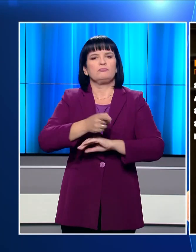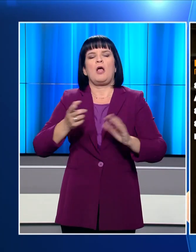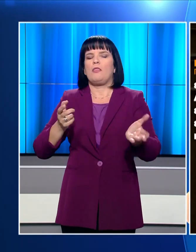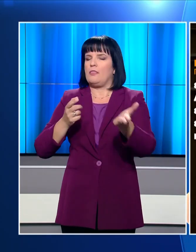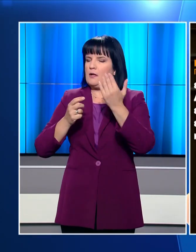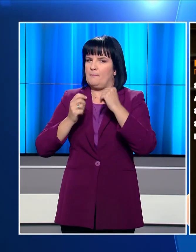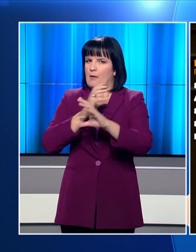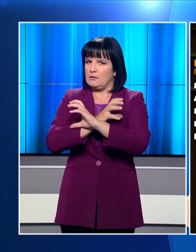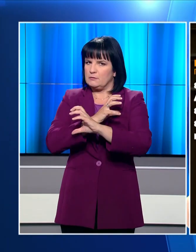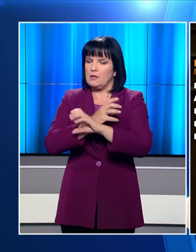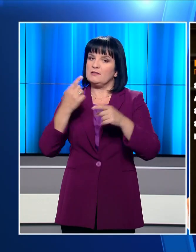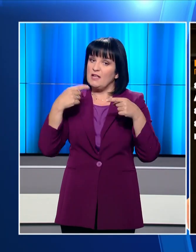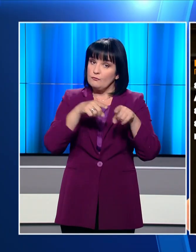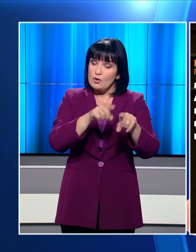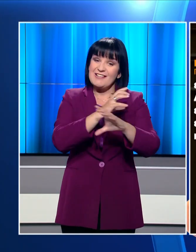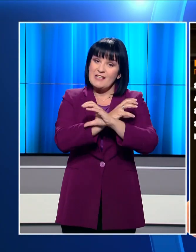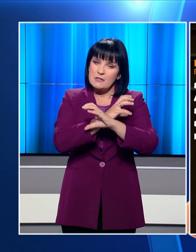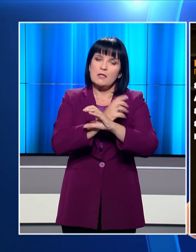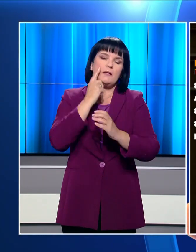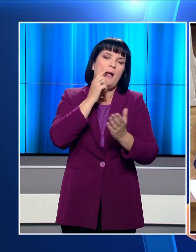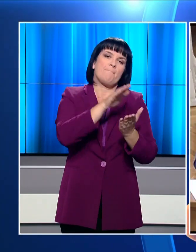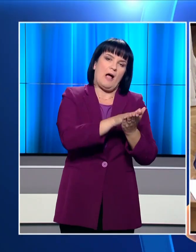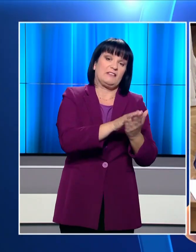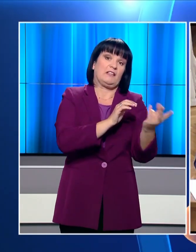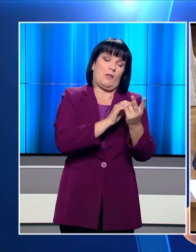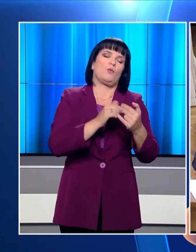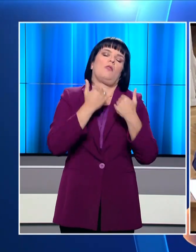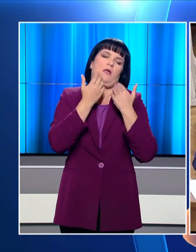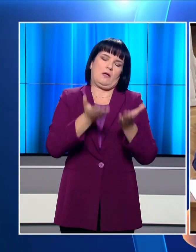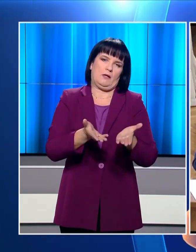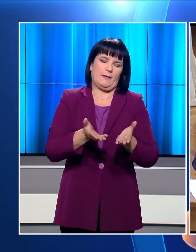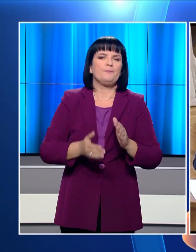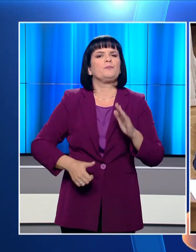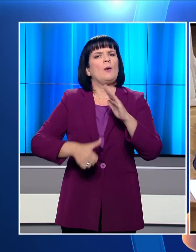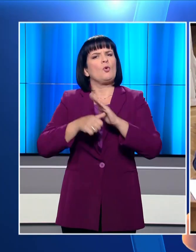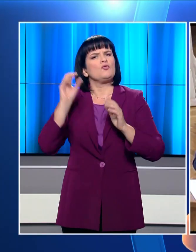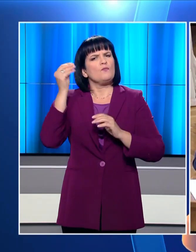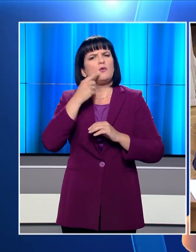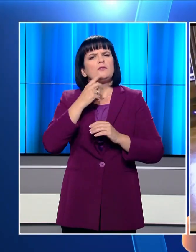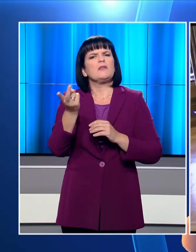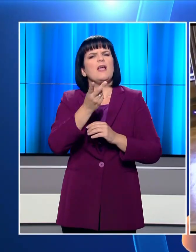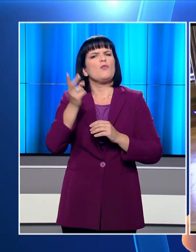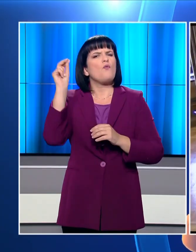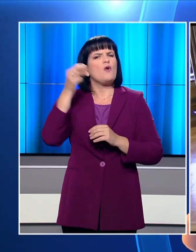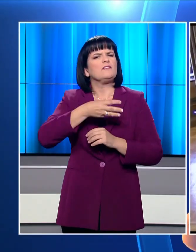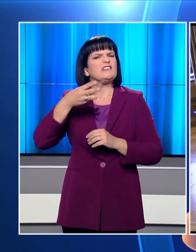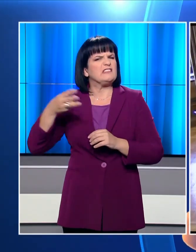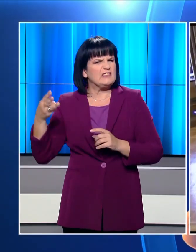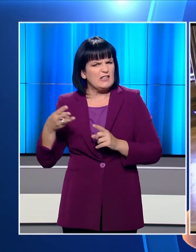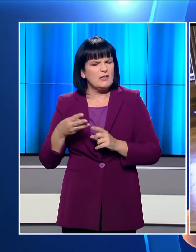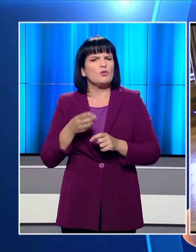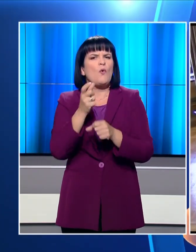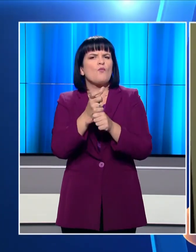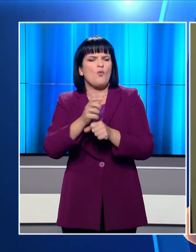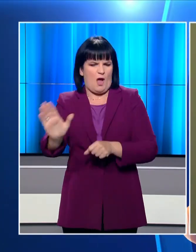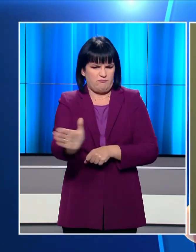πρωτοδικών να είναι ταυτόχρονα και εισαγγελέας και μάρτυρας. Σύμφωνα πάντως με τον Πρόεδρο της Βουλής, το ενδεχόμενο να απομακρυφθούν οι βουλευτές του ΣΥΡΙΖΑ από τη φρουρά